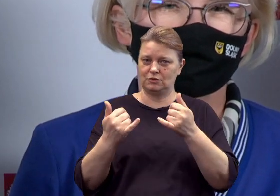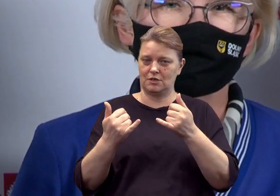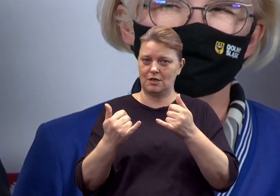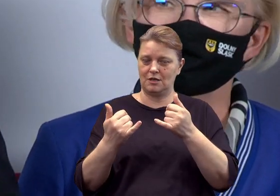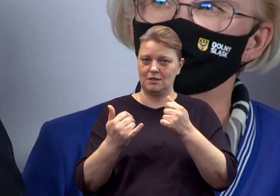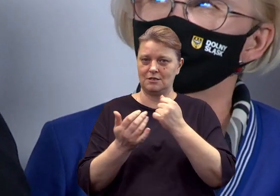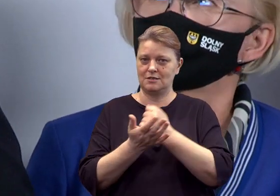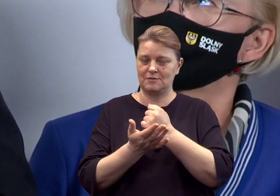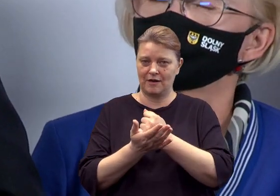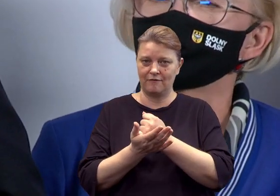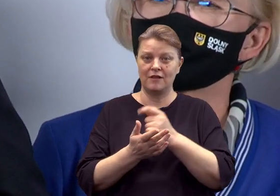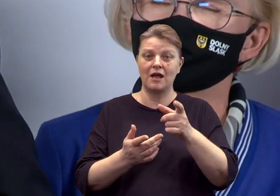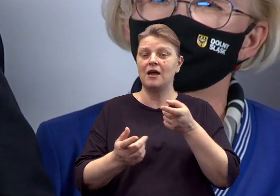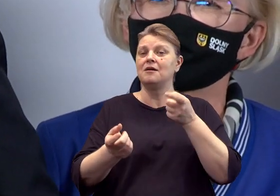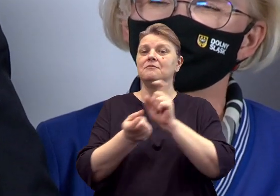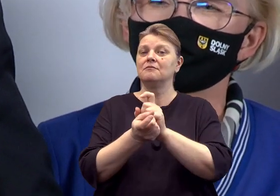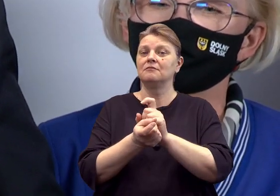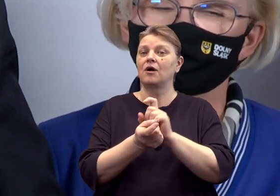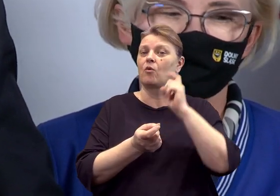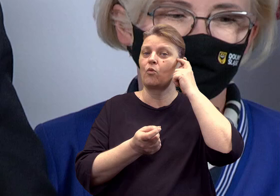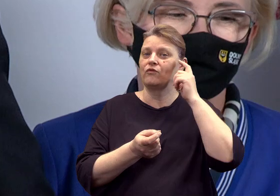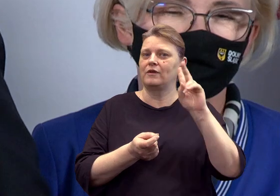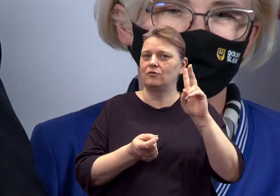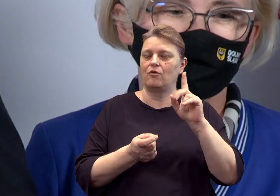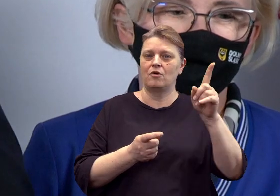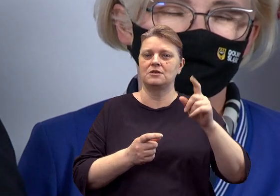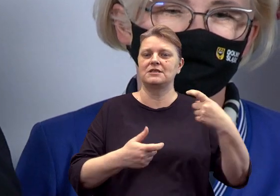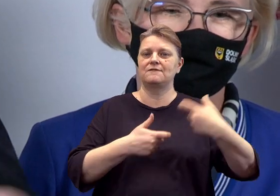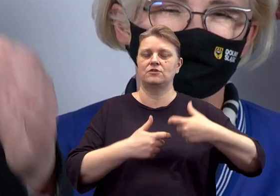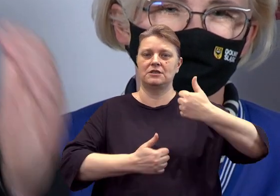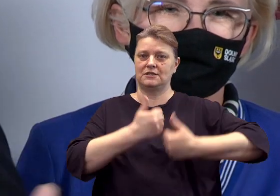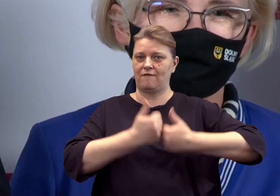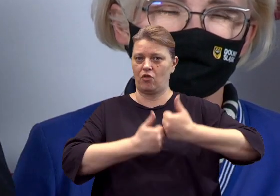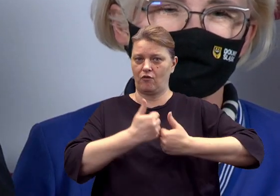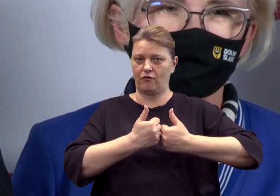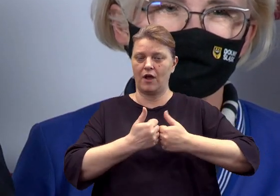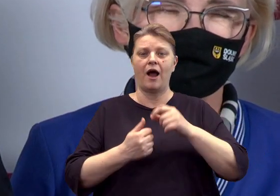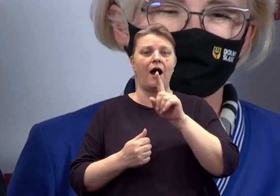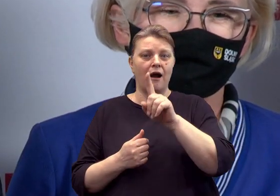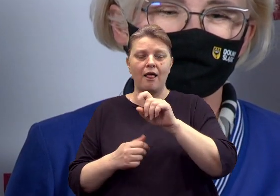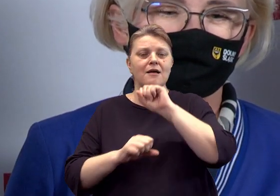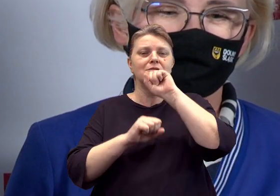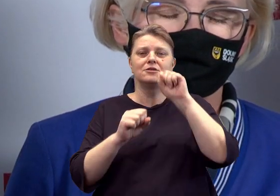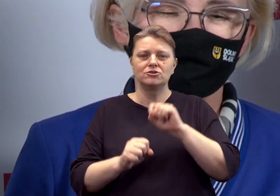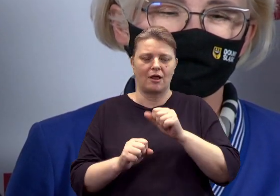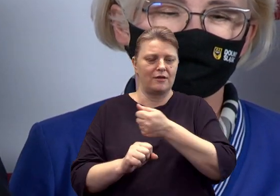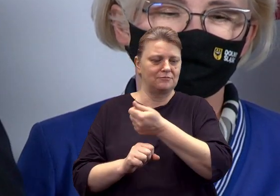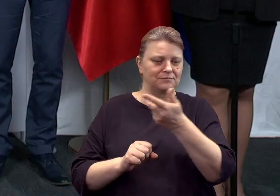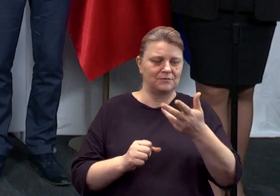kwestionujące pochodziły głównie ze strony związków zawodowych, ale chcę powiedzieć, że żaden ze związków zawodowych